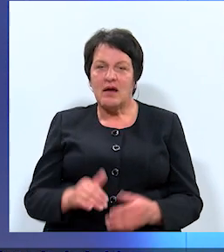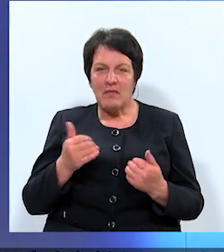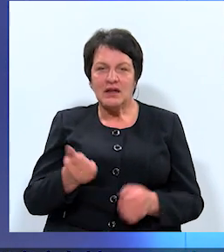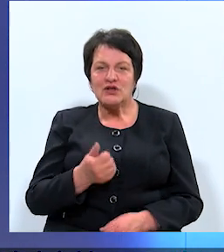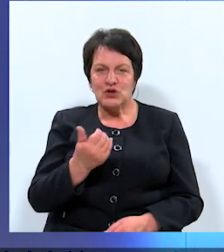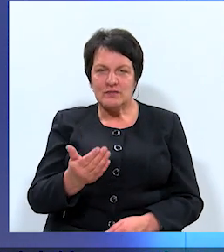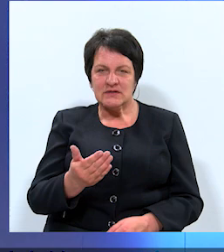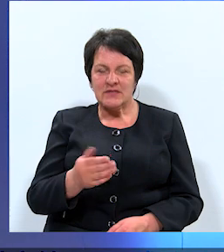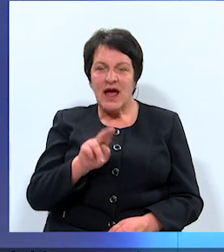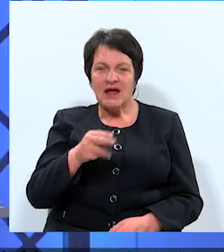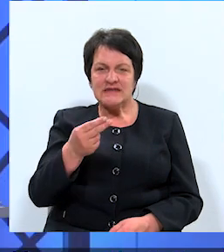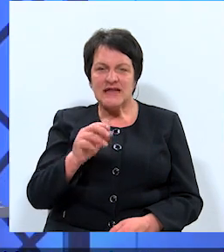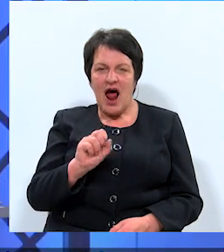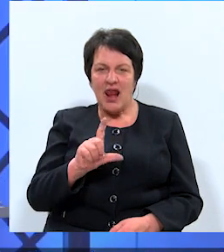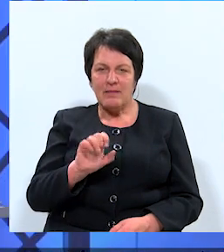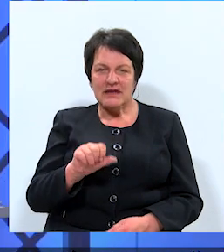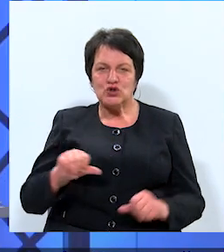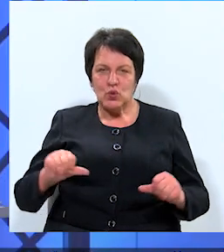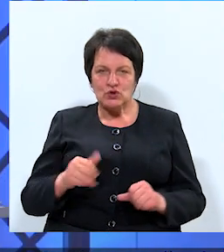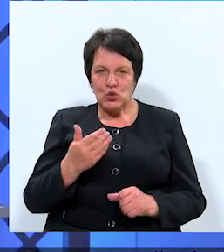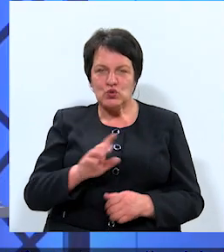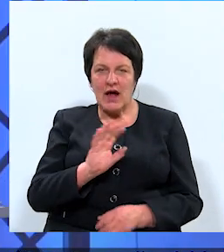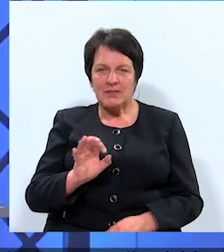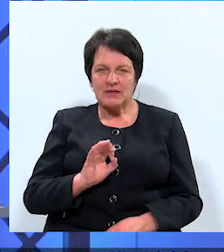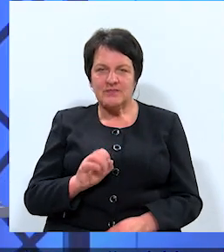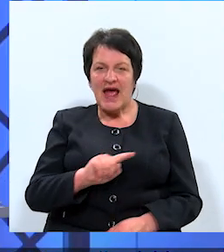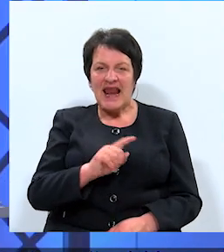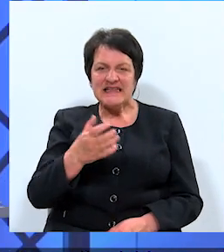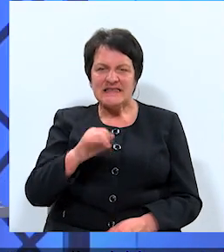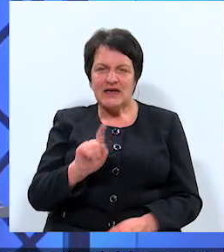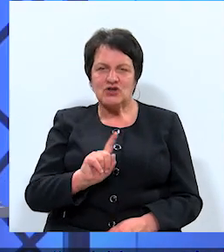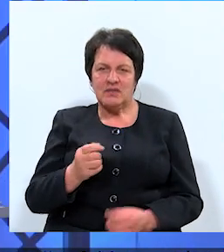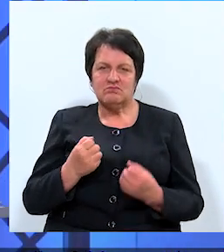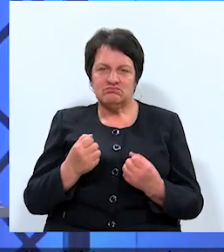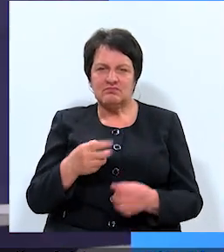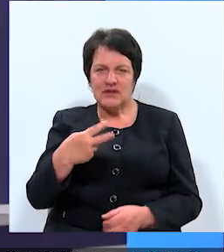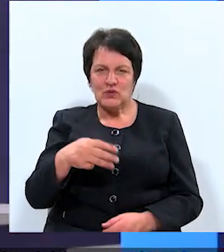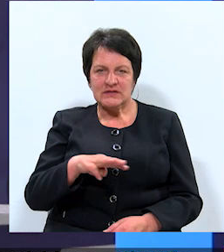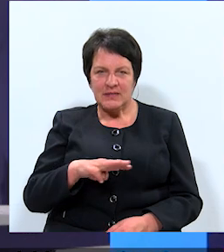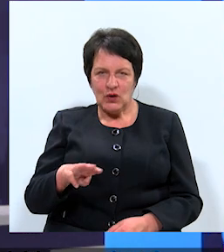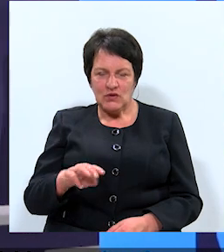Paldies jums! Dzelbiskunks, jūs atbildes. Līdz cīnīšiem ir 20 minūtes.